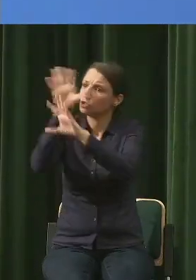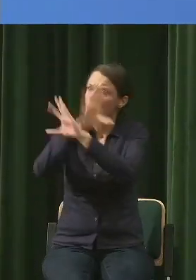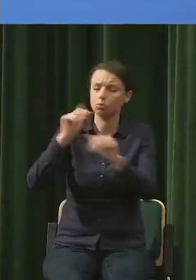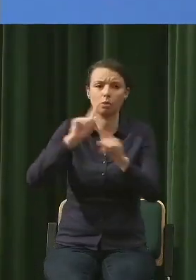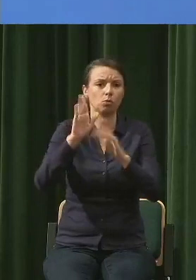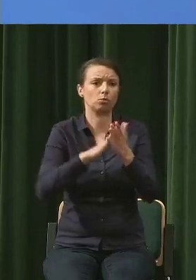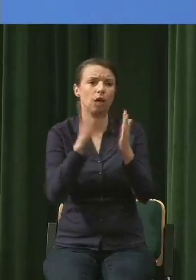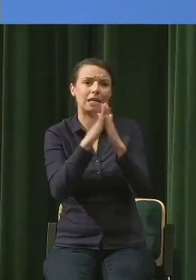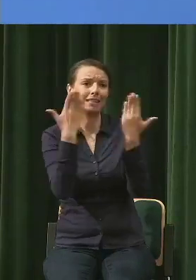mają świadomości, czym jest diotoksyna.